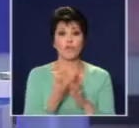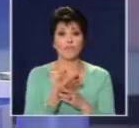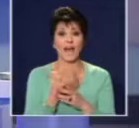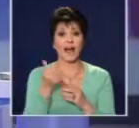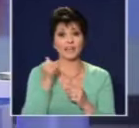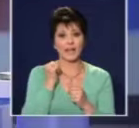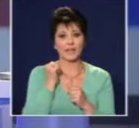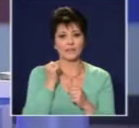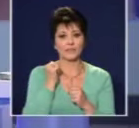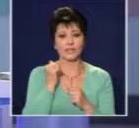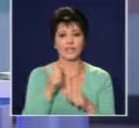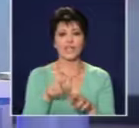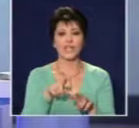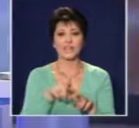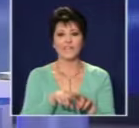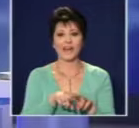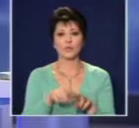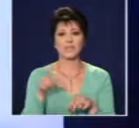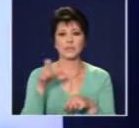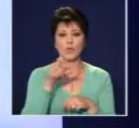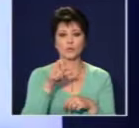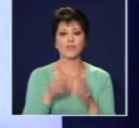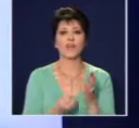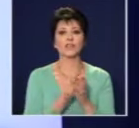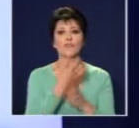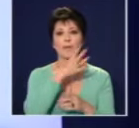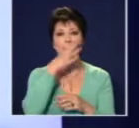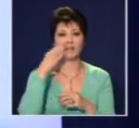И Ивайло Симеонов Нова България